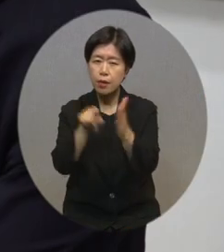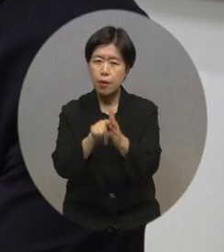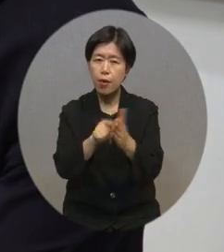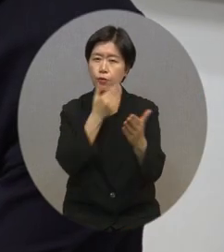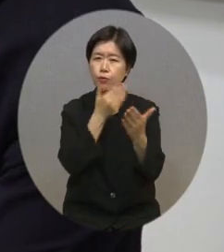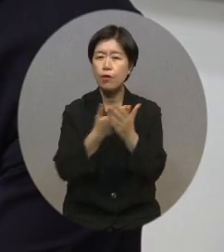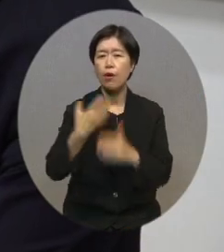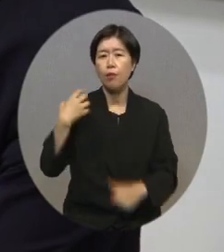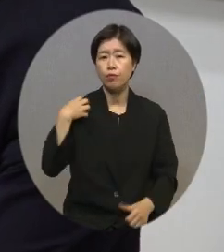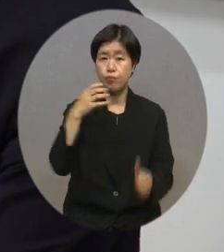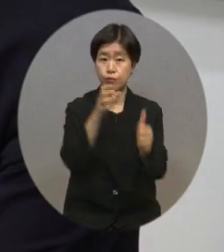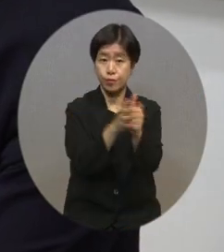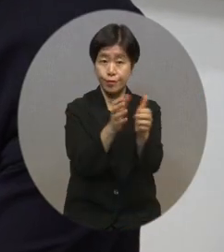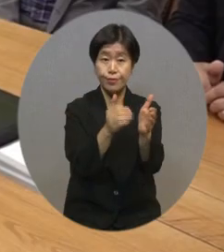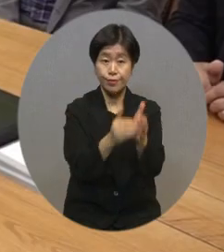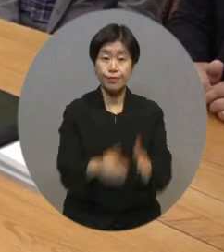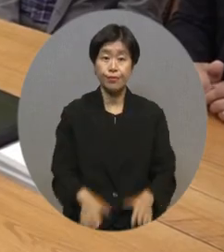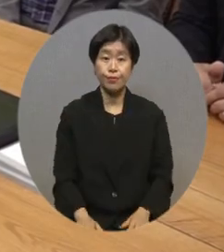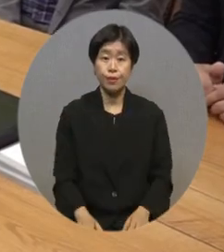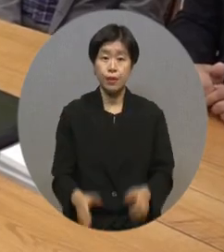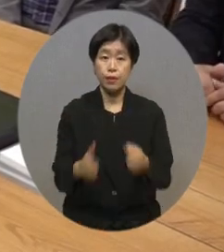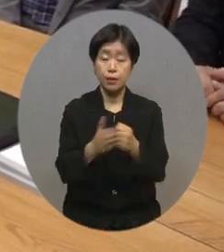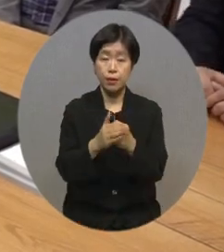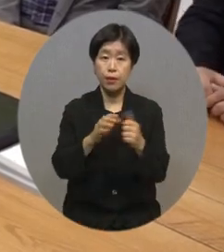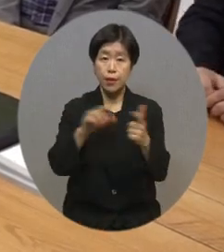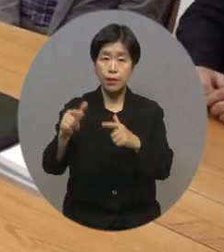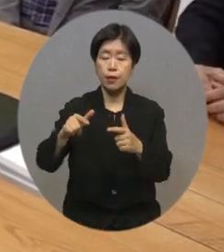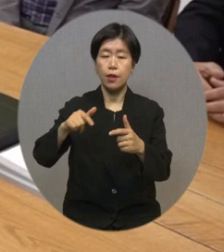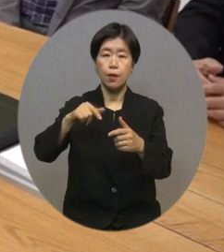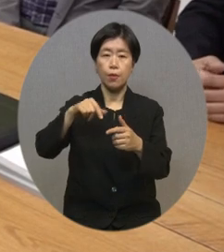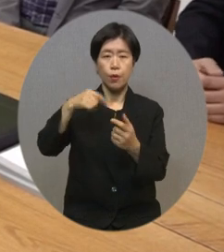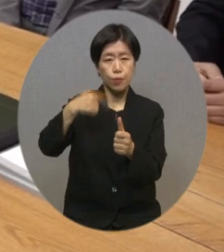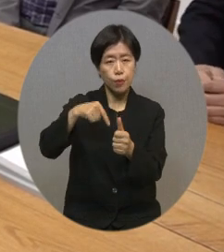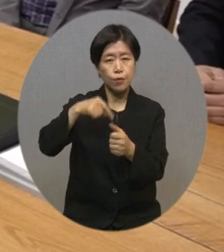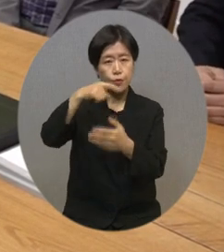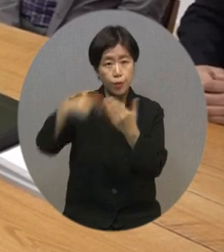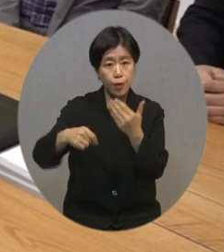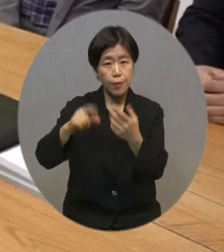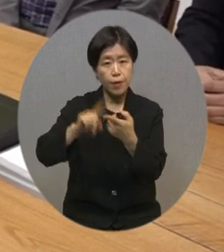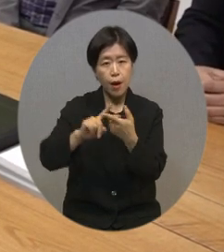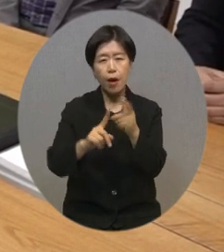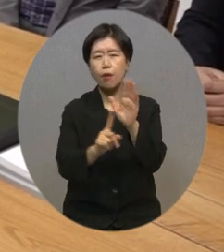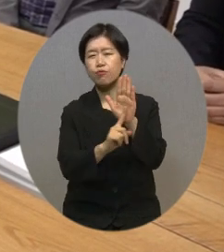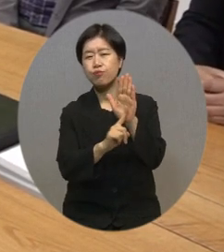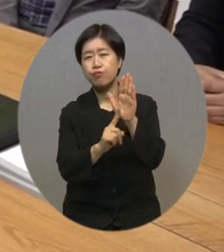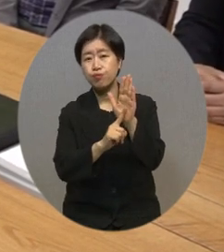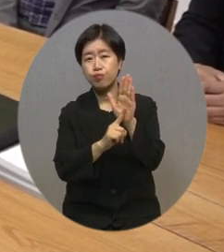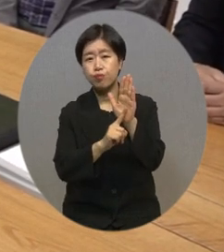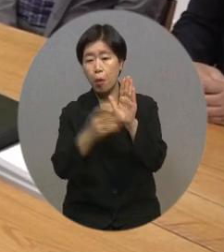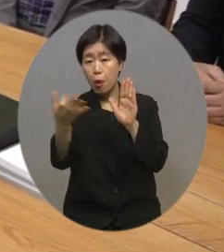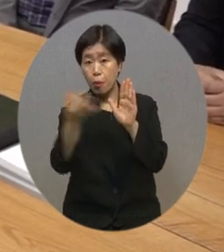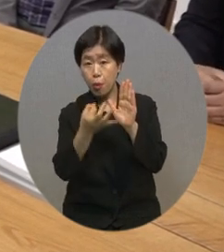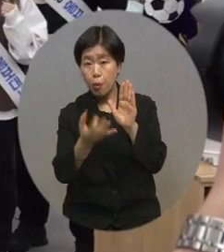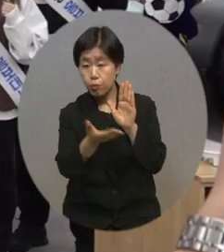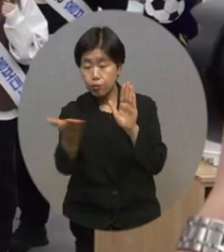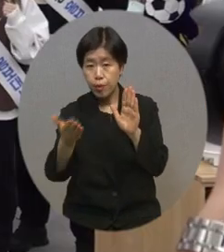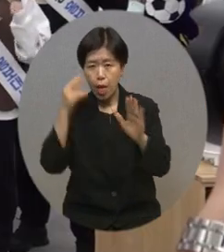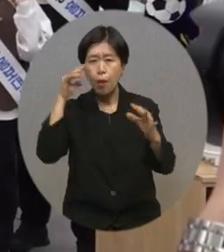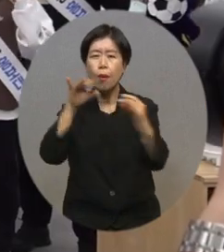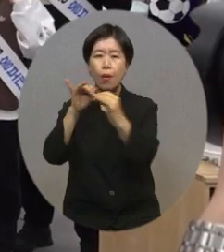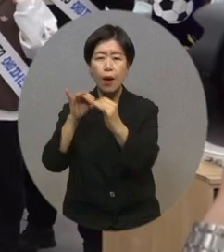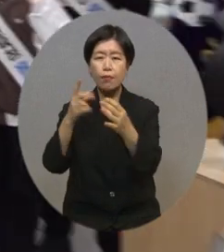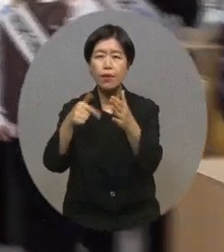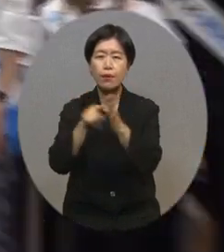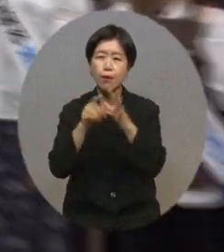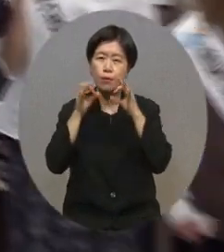기대하고 우수한 교육 프로그램의 홍보와 핵심 정책에 대한 도민의 공감대 형성에 힘써주길 바란다고